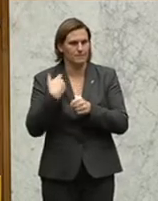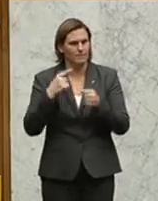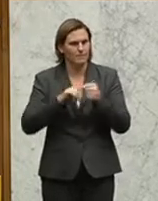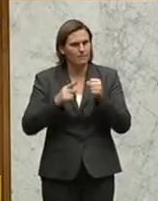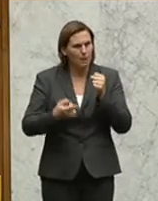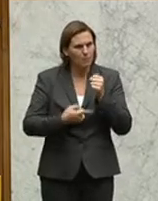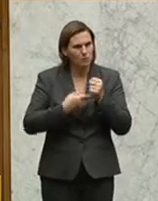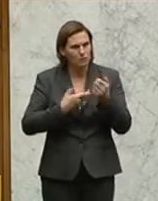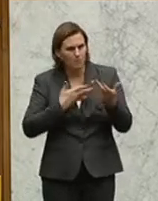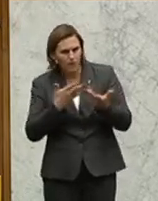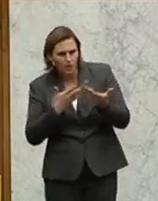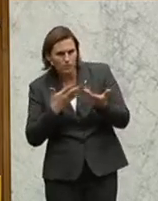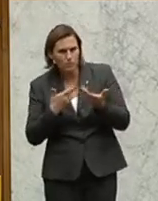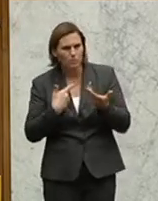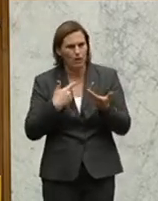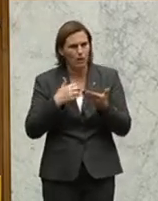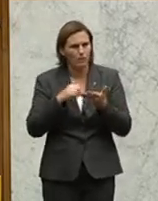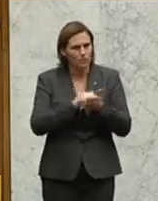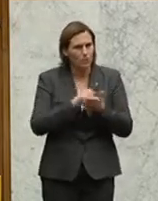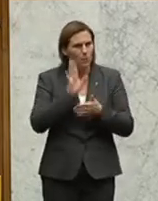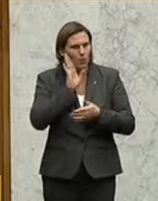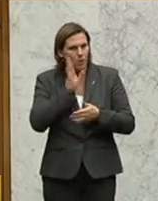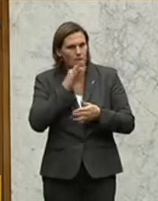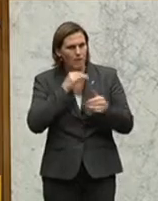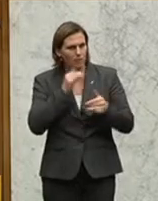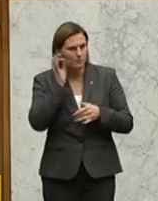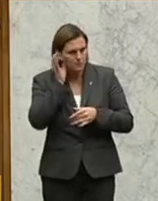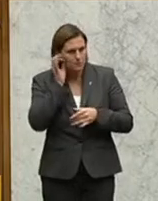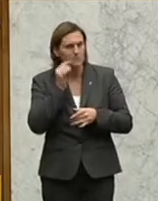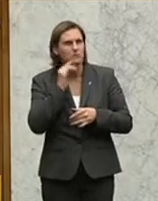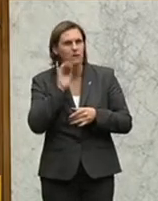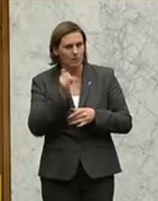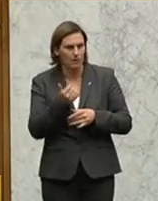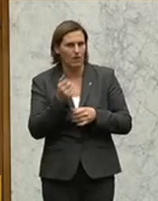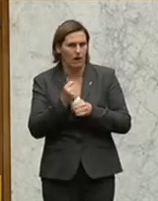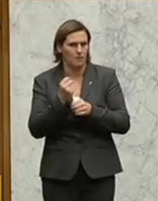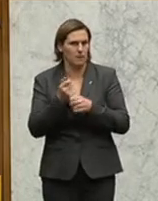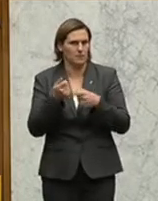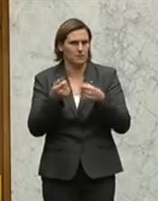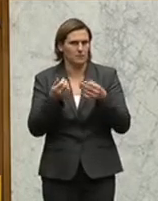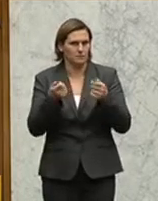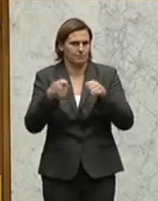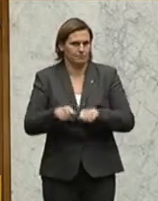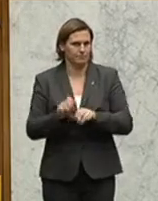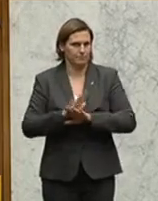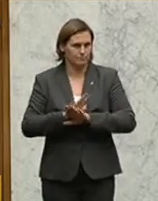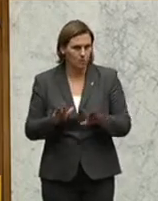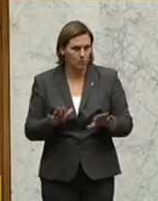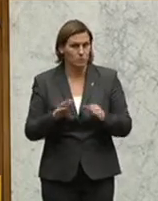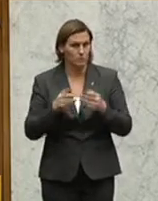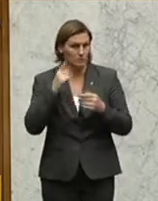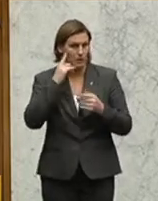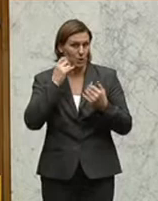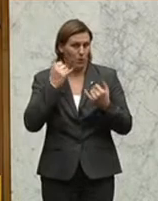Budgetberatungen war erfreulicherweise von der Ministerin zu erfahren, dass die Arbeiten abgeschlossen sind und sie gedenkt noch